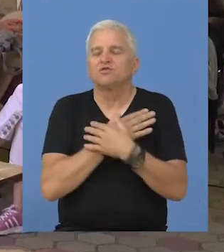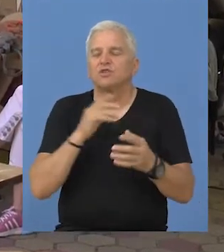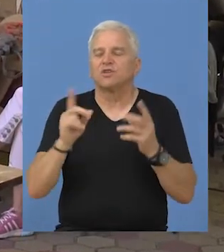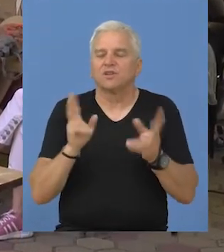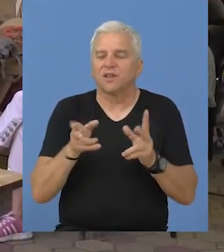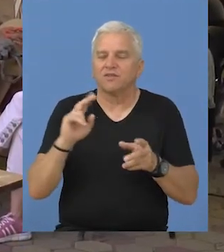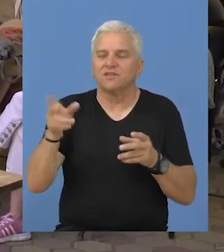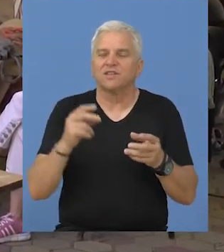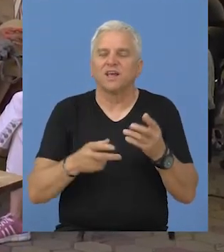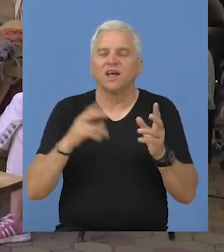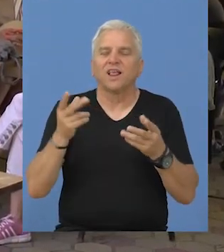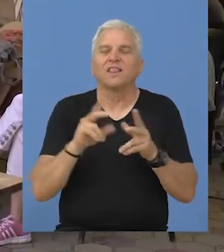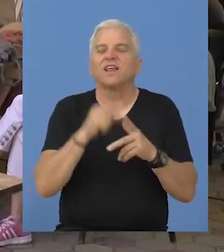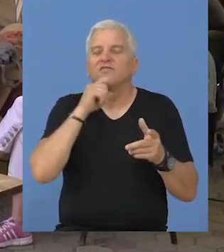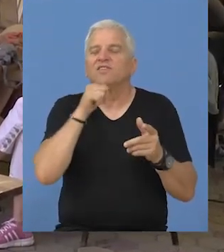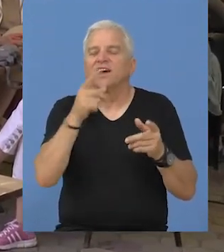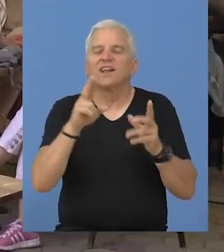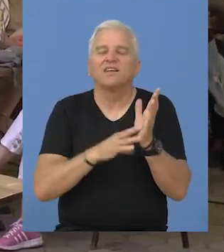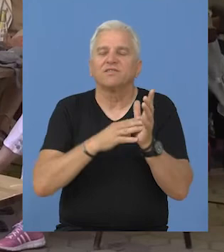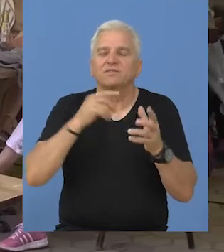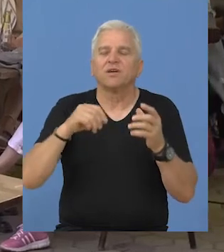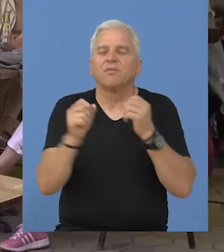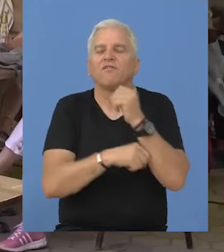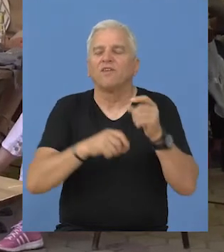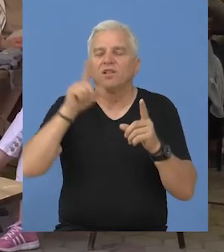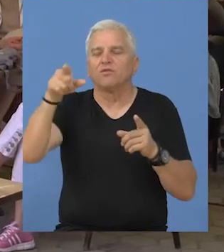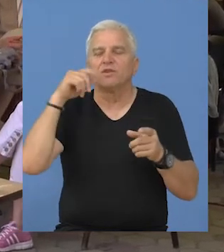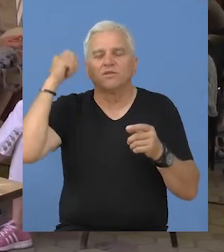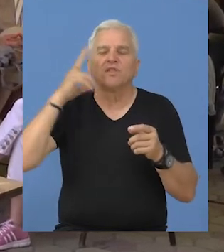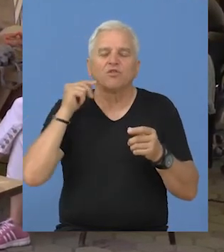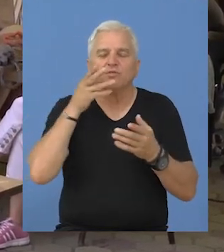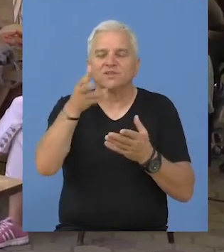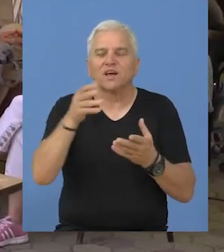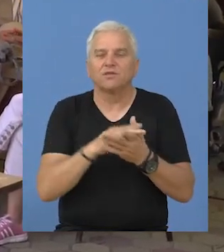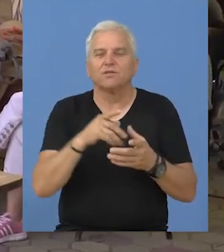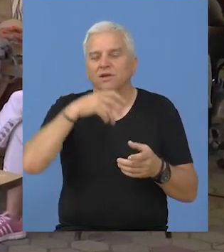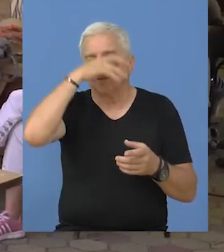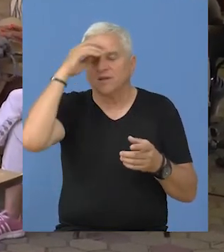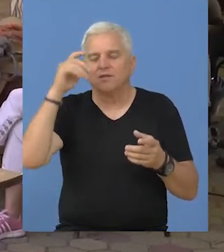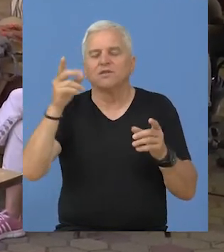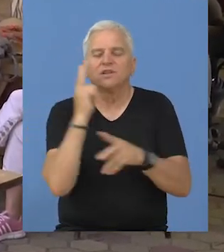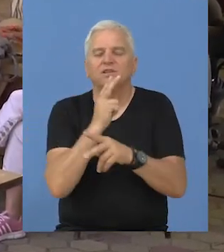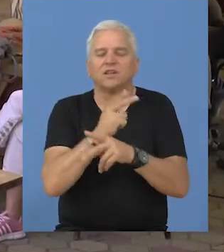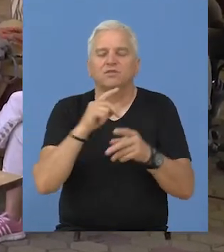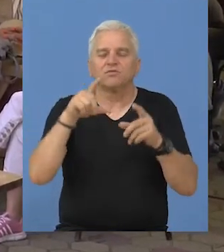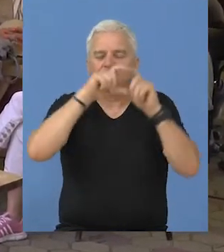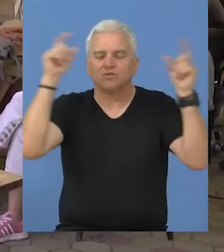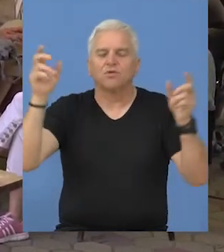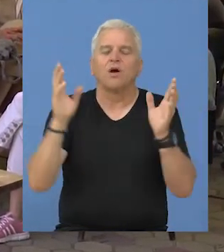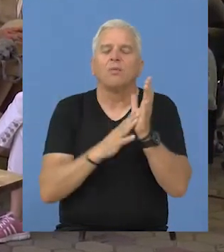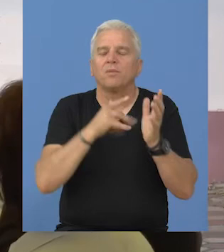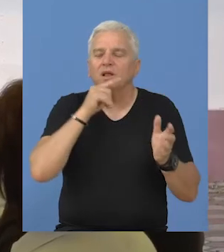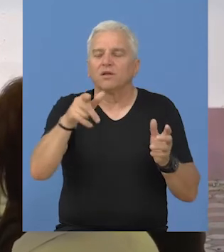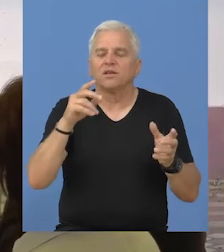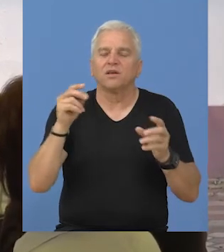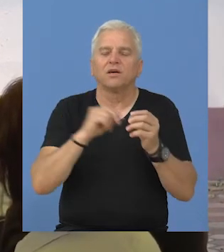Zoran Subotički je nekadašnji predavač knježevnosti Renesance i baroka na Filozofskom fakultetu u Novom Sadu, lektor na Državnom